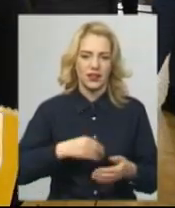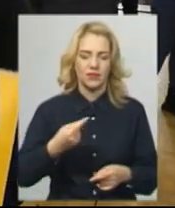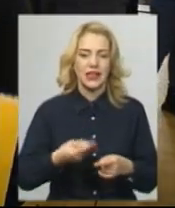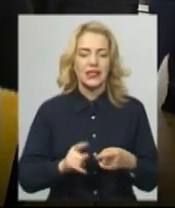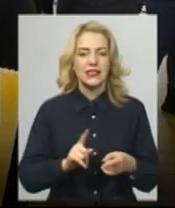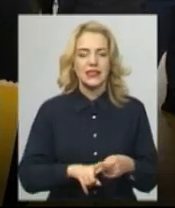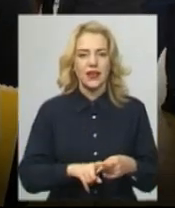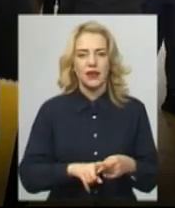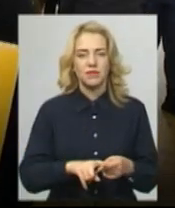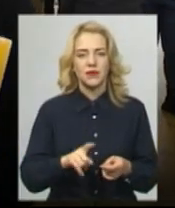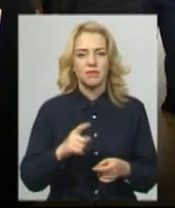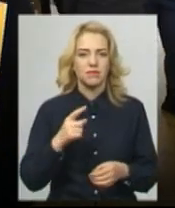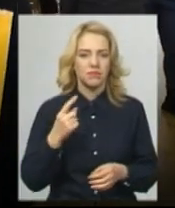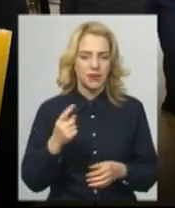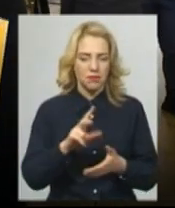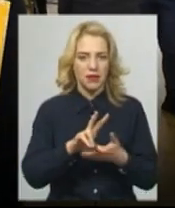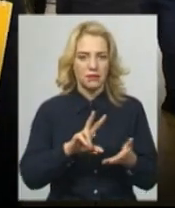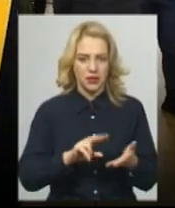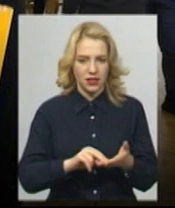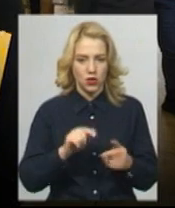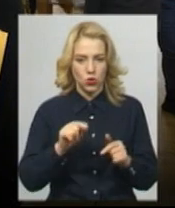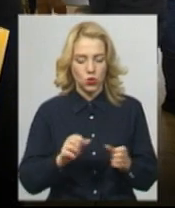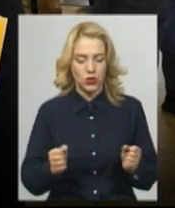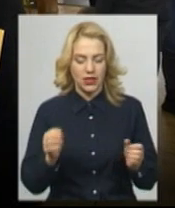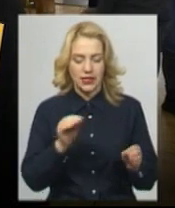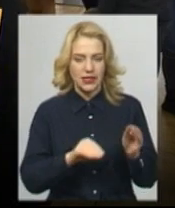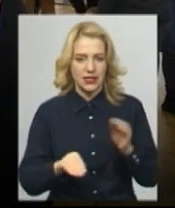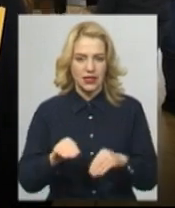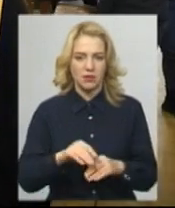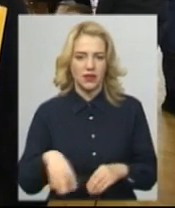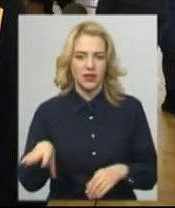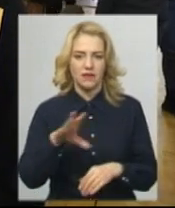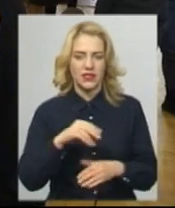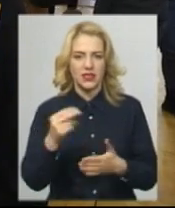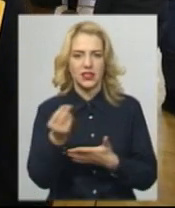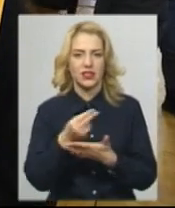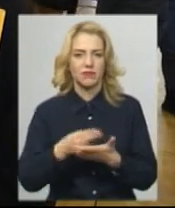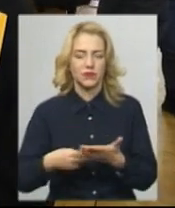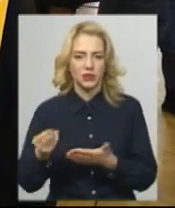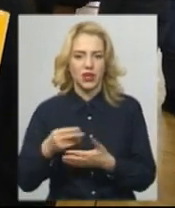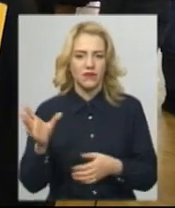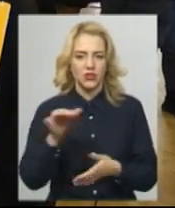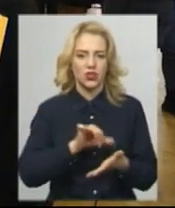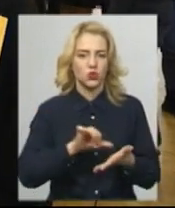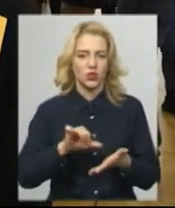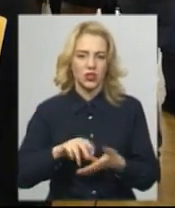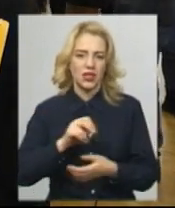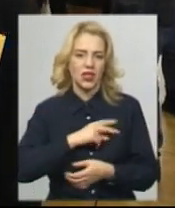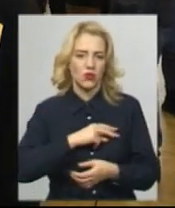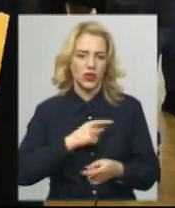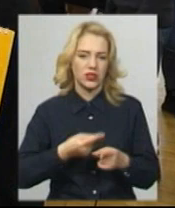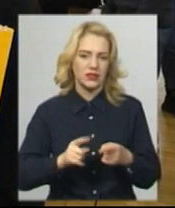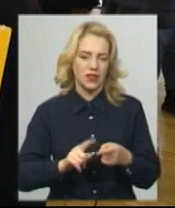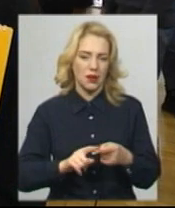примірник ювілейного календаря. Тут зібрані практично всі роботи, всіх переможців, лауреатів премії